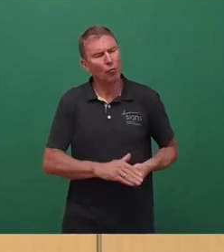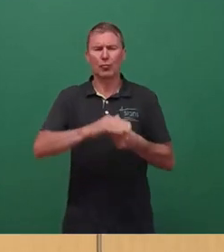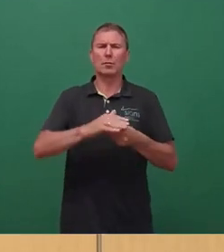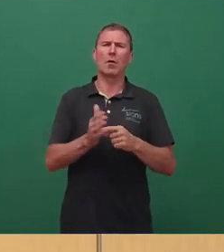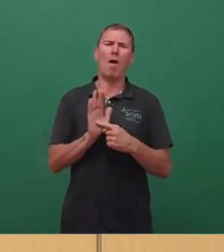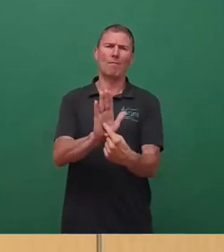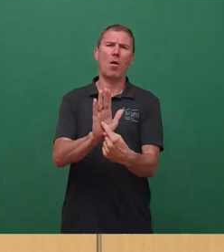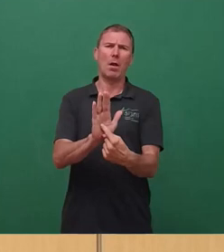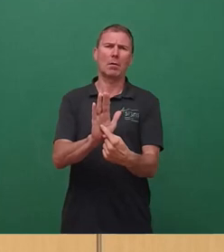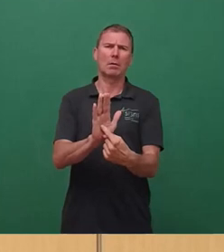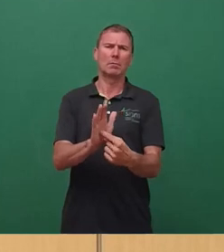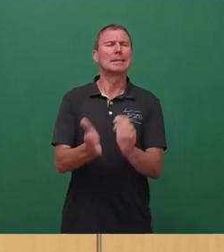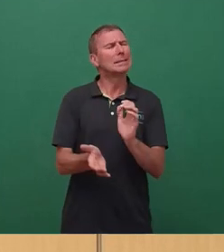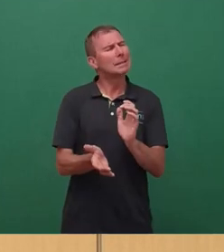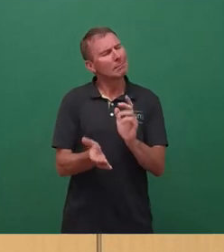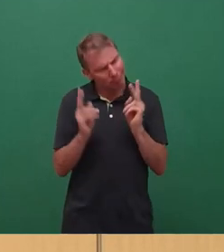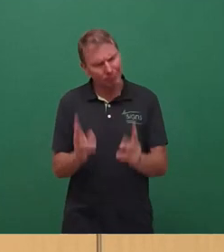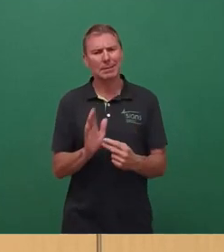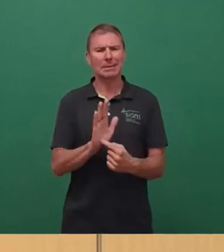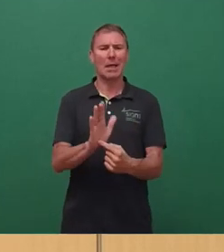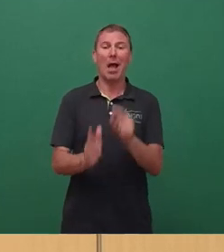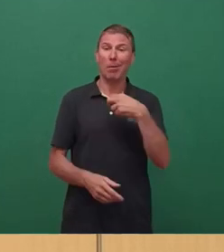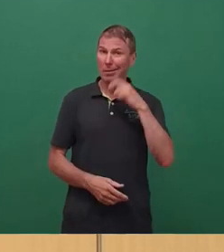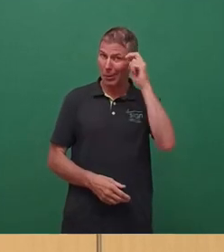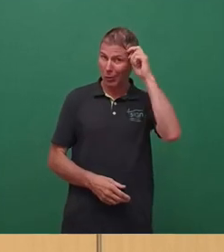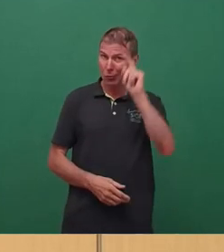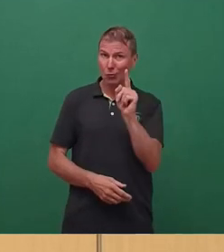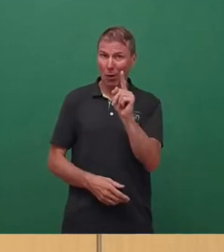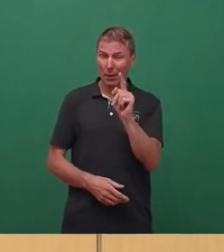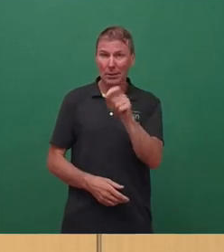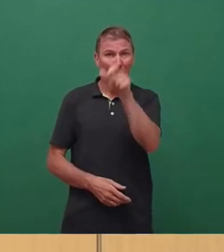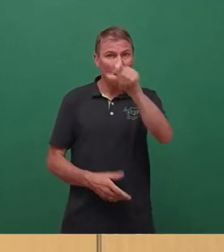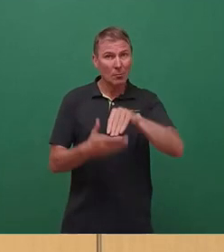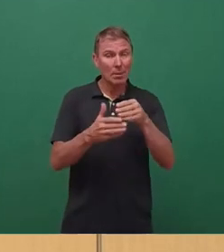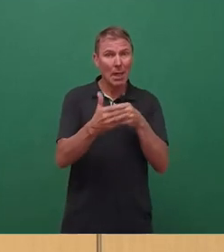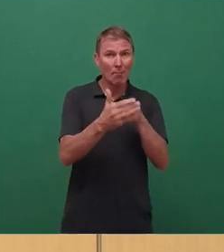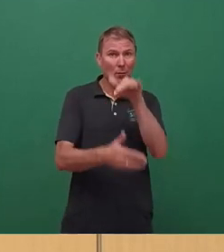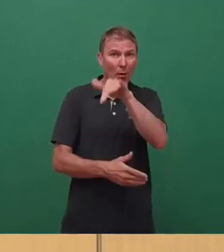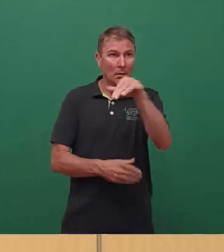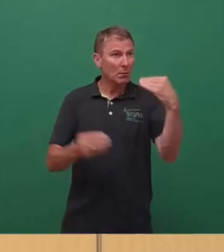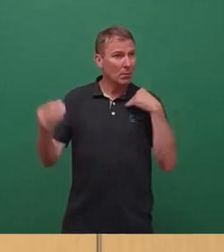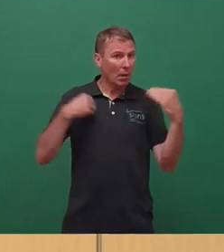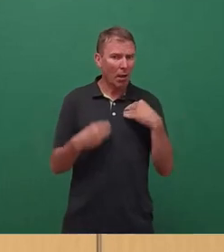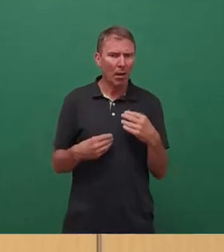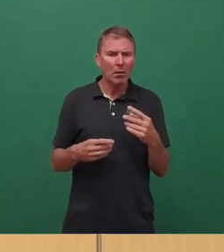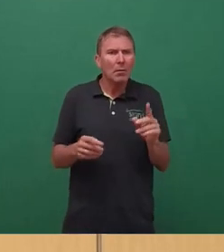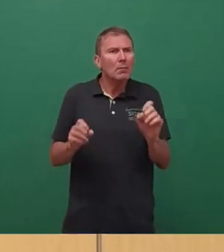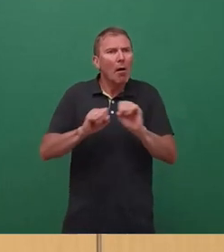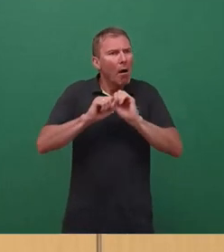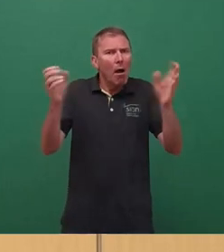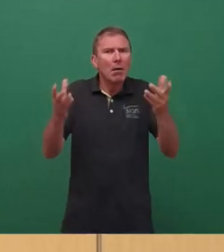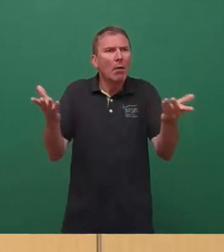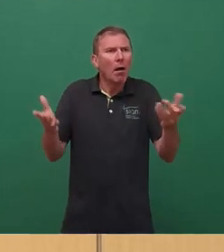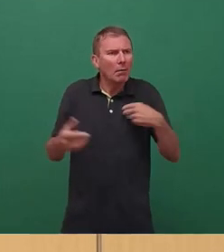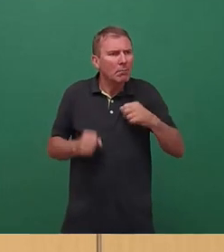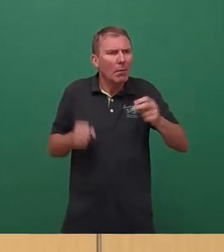sehr, aber die Sorgen, die die Menschen mit Behinderung dort geäußert haben, waren sehr, sehr glaubwürdig. Und deshalb